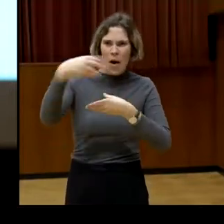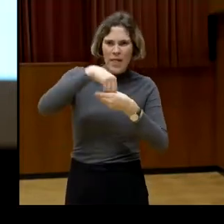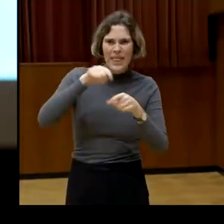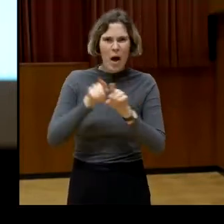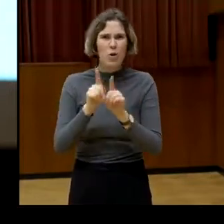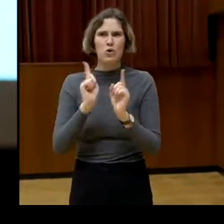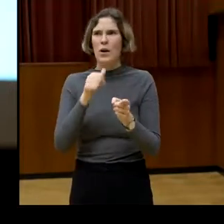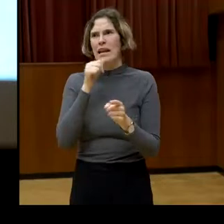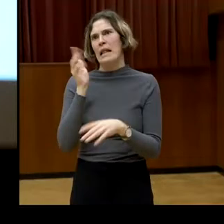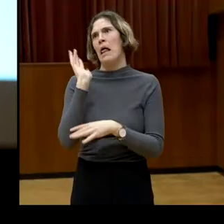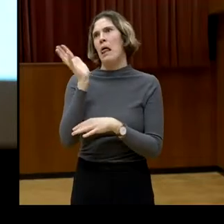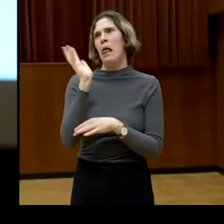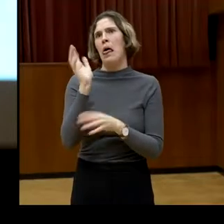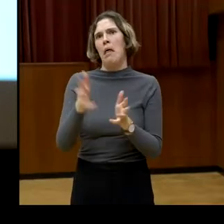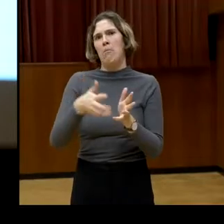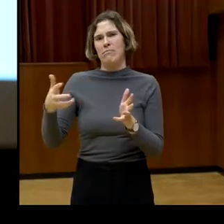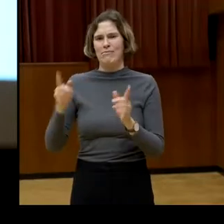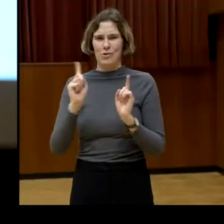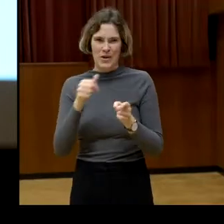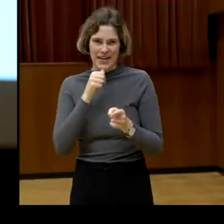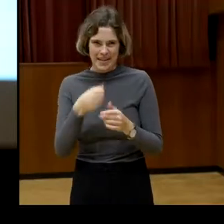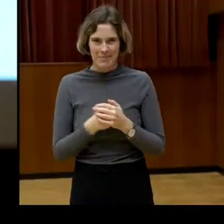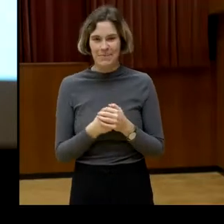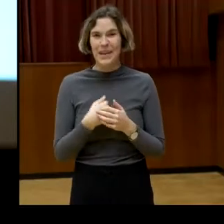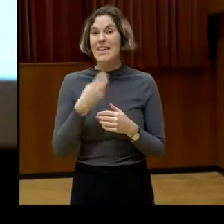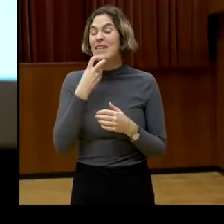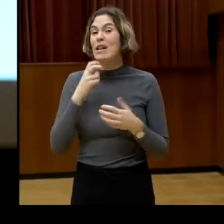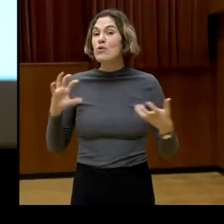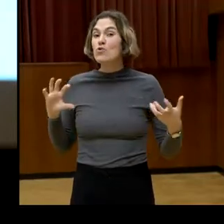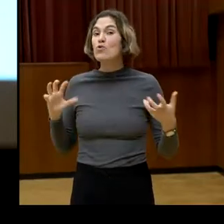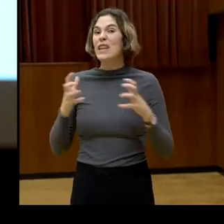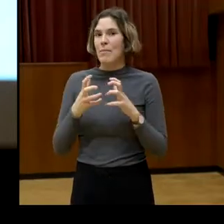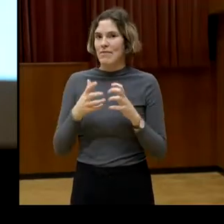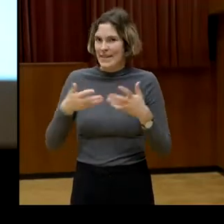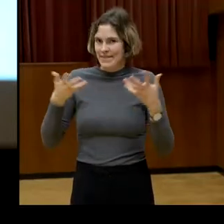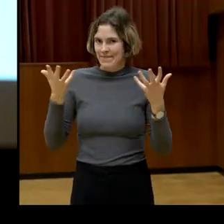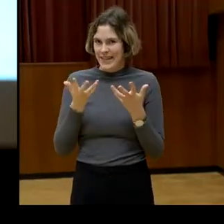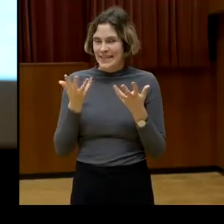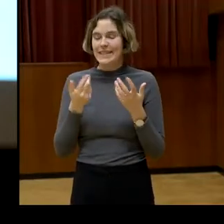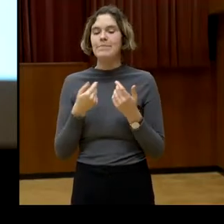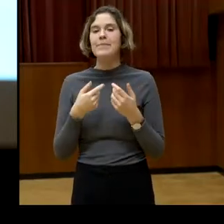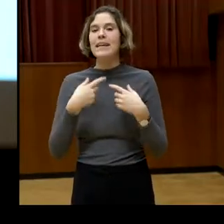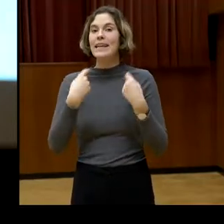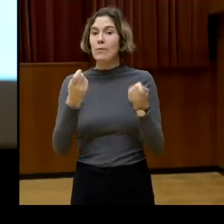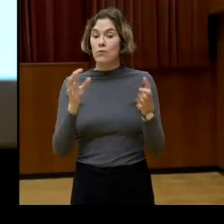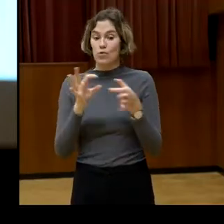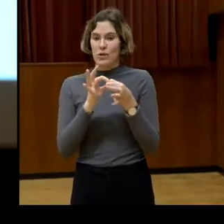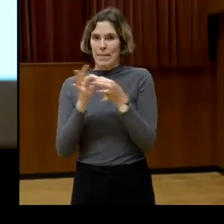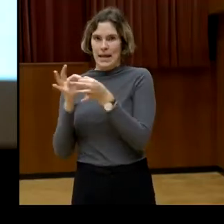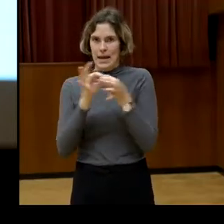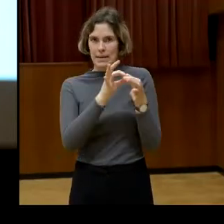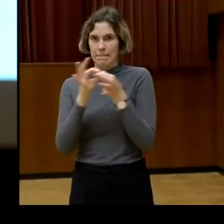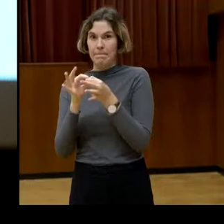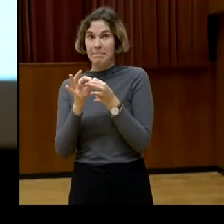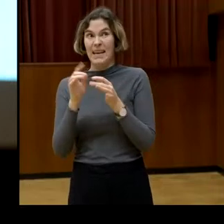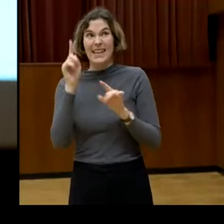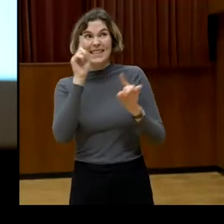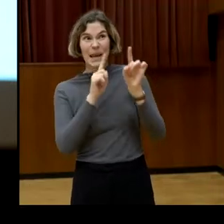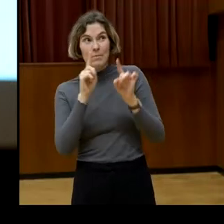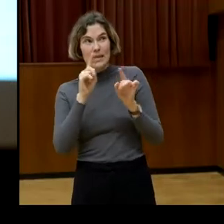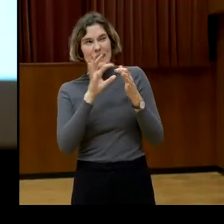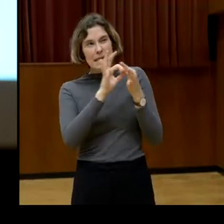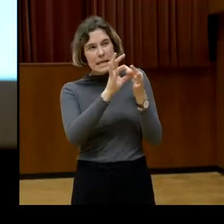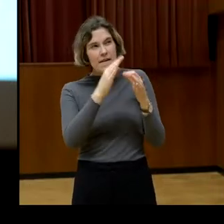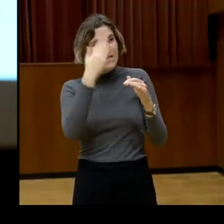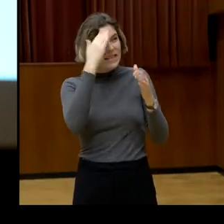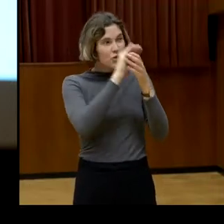Zusammenfassend ist es also für mich wichtig festzuhalten, einerseits, dass es eben diesen Zusammenhang zwischen Wissenschafts- und Demokratieskepsis auch gibt, den wir in der Studie auch aufzeigen,